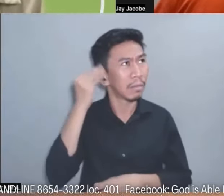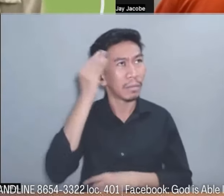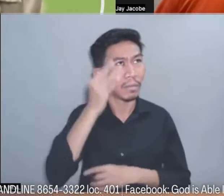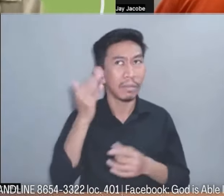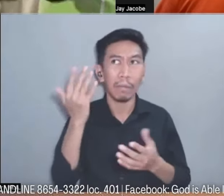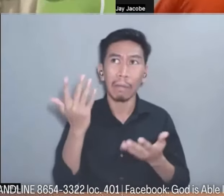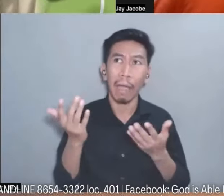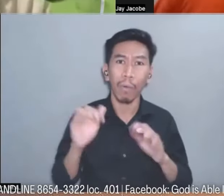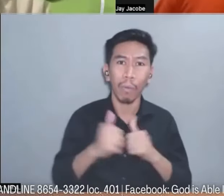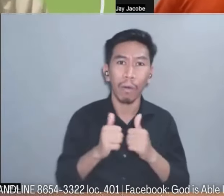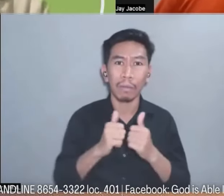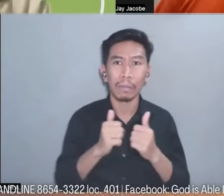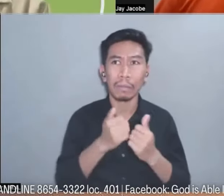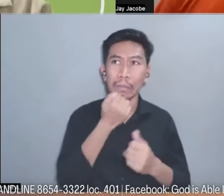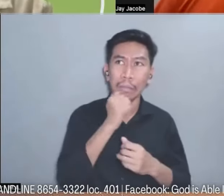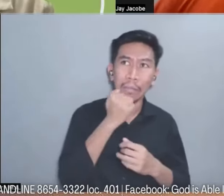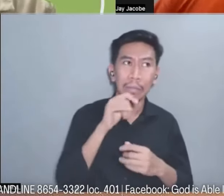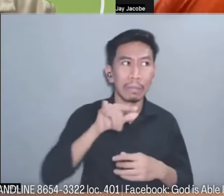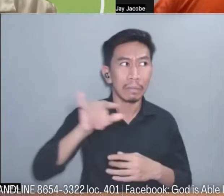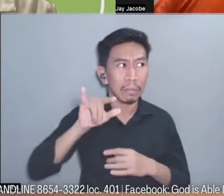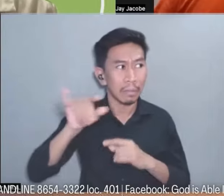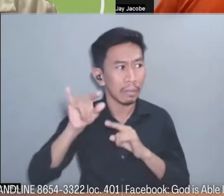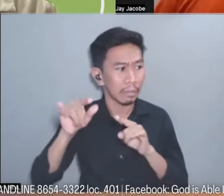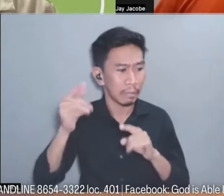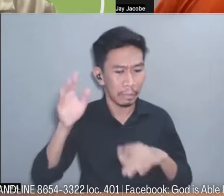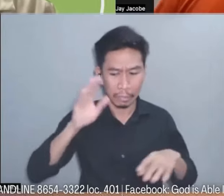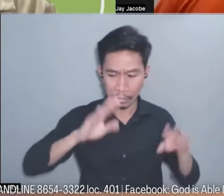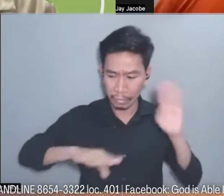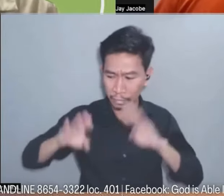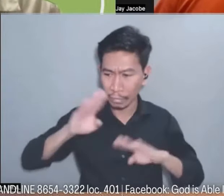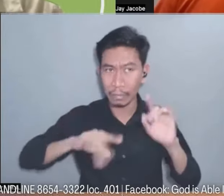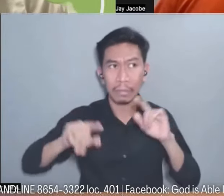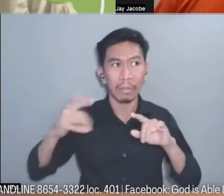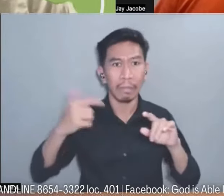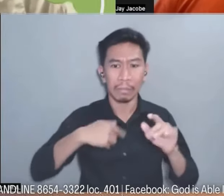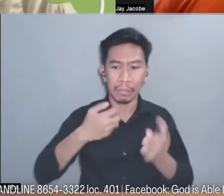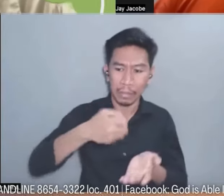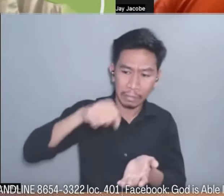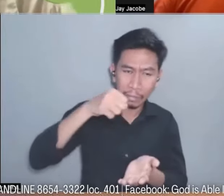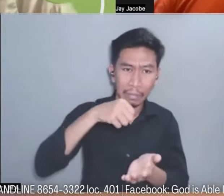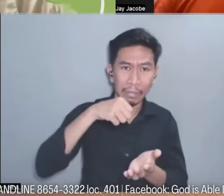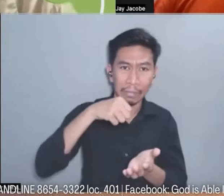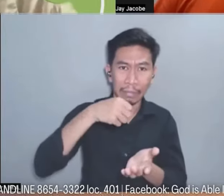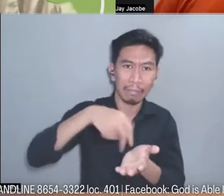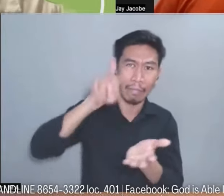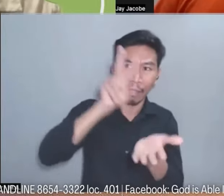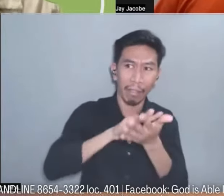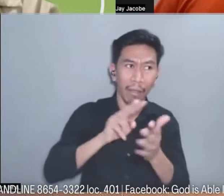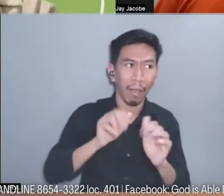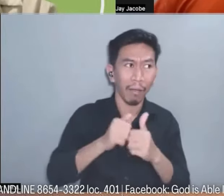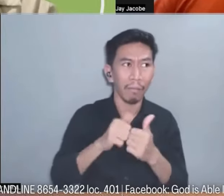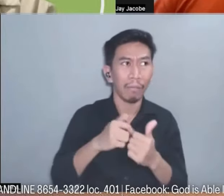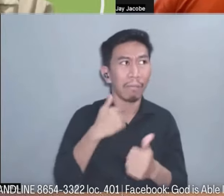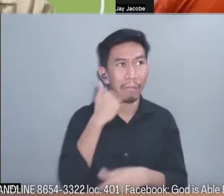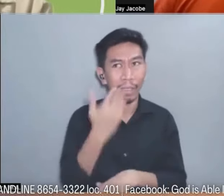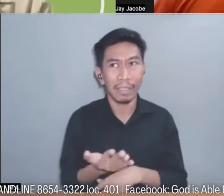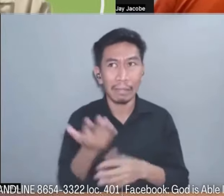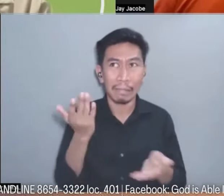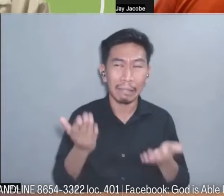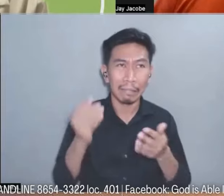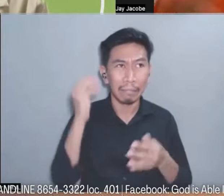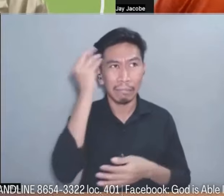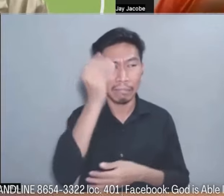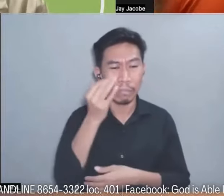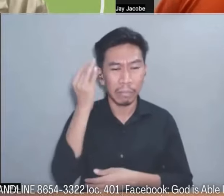magkatrobol o doon na ako mamatay sabi ko Lord kung will nyo po na magbuhay pa ako maging maayos ang ano ko pag